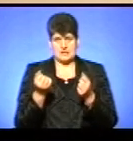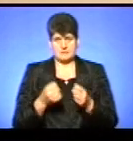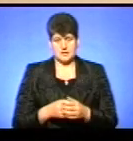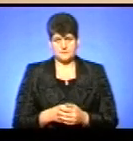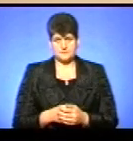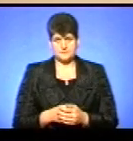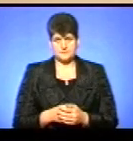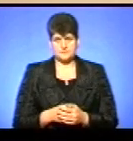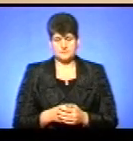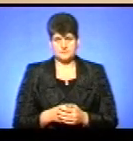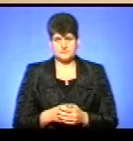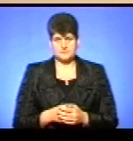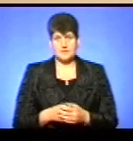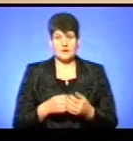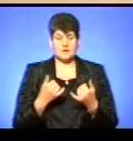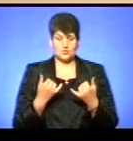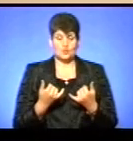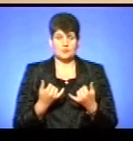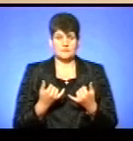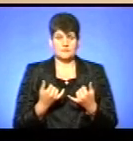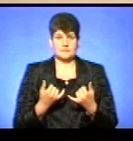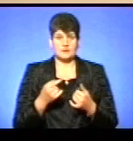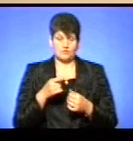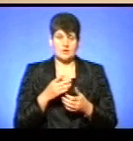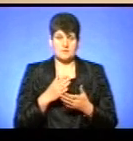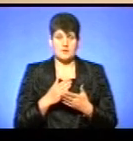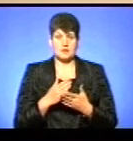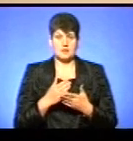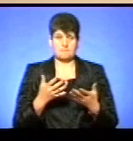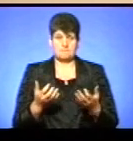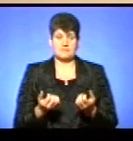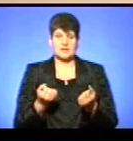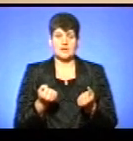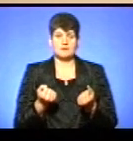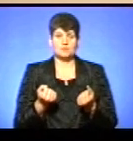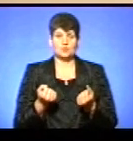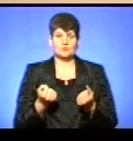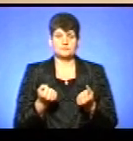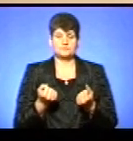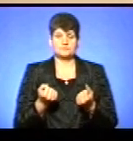А сьогодні вона має підтримку